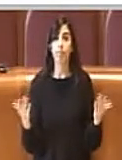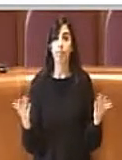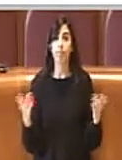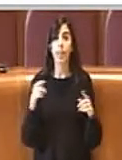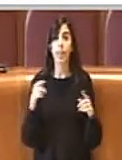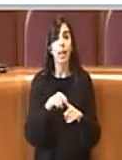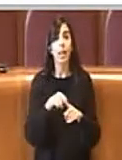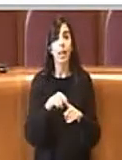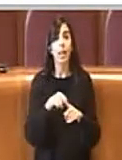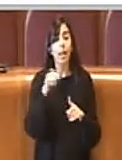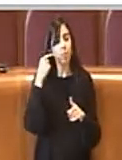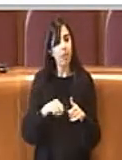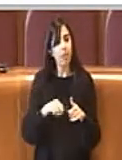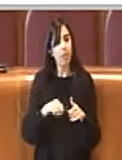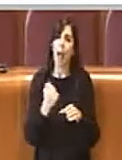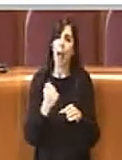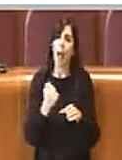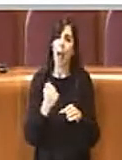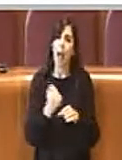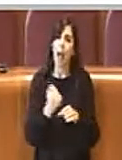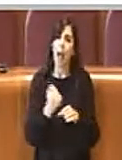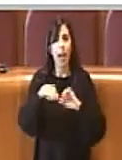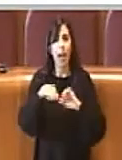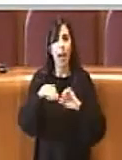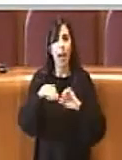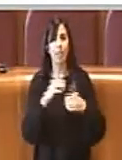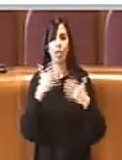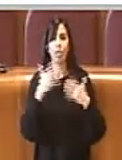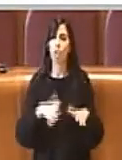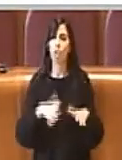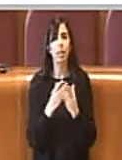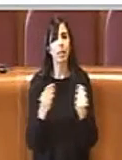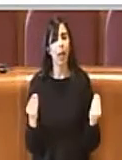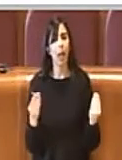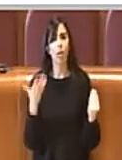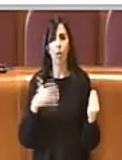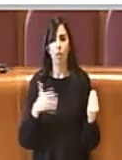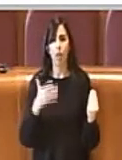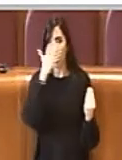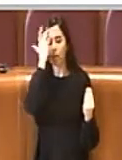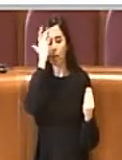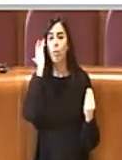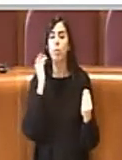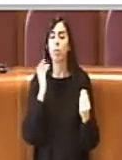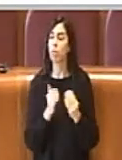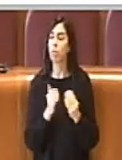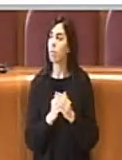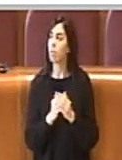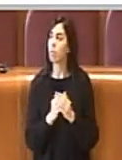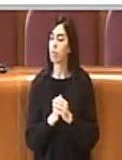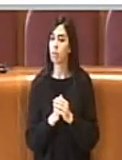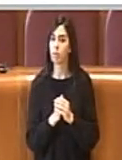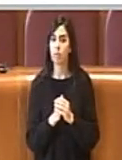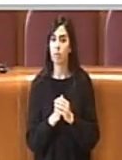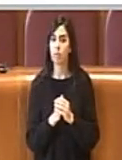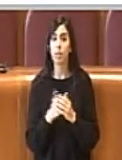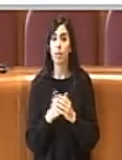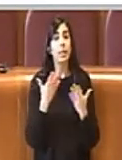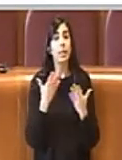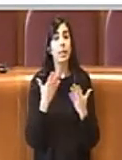di questa attività e molto era stato fatto anche dalla dalla